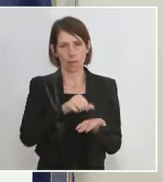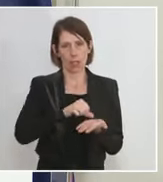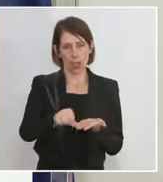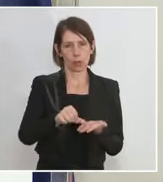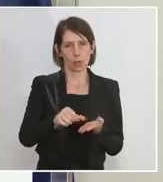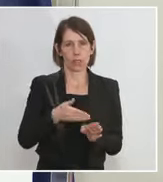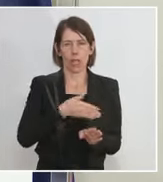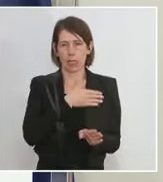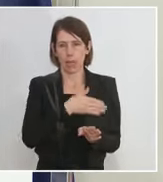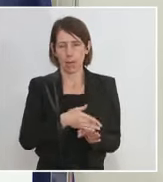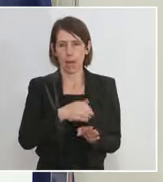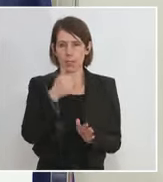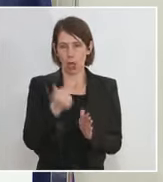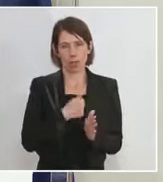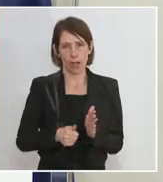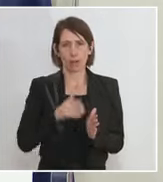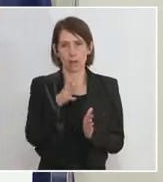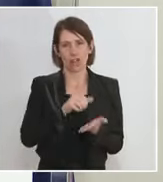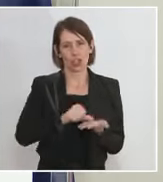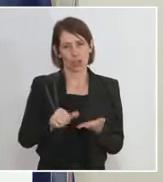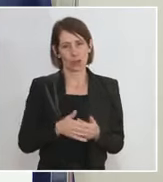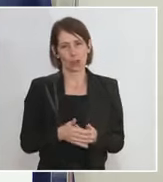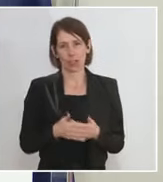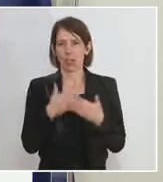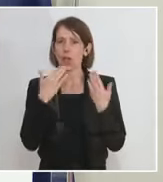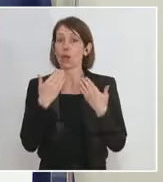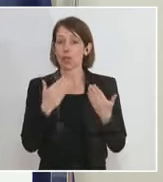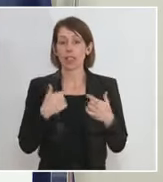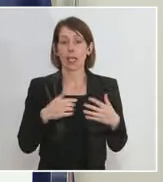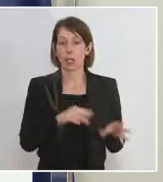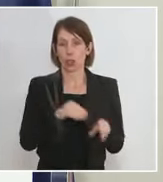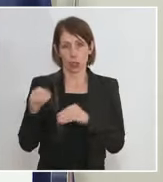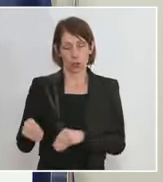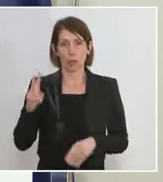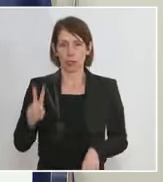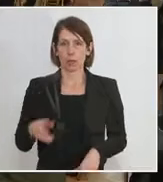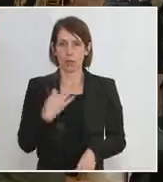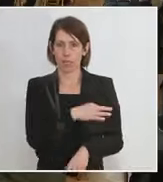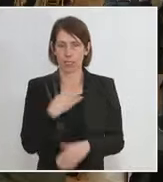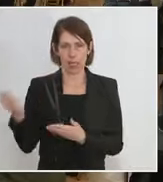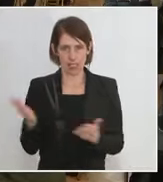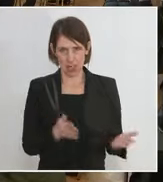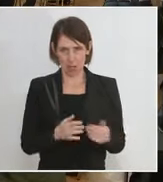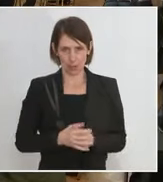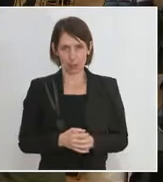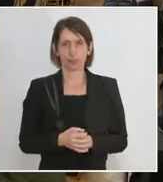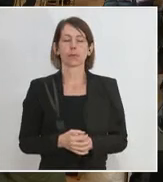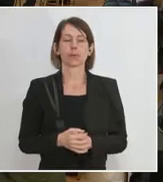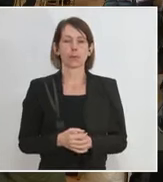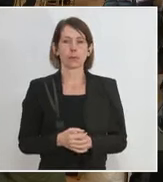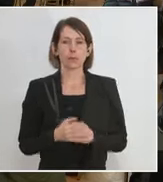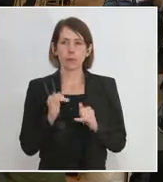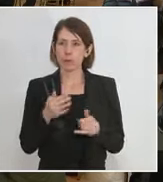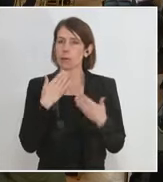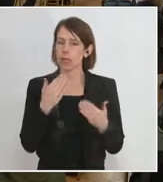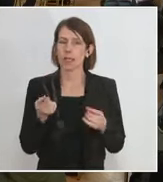jemals auf einmal ausbezahlt haben. Vielen Dank und ich darf an den Vizekanzler übergehen. Vizekanzler, bitte. Ja, danke